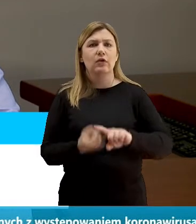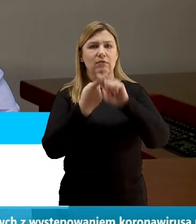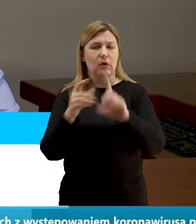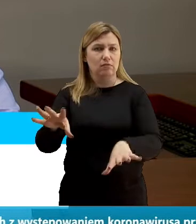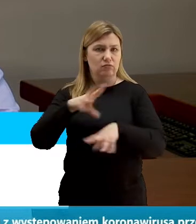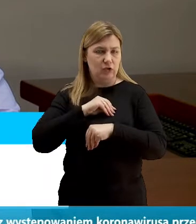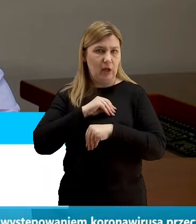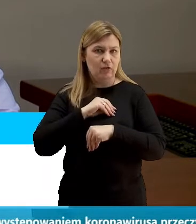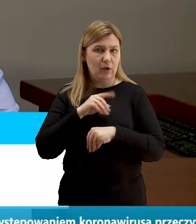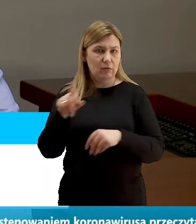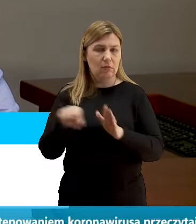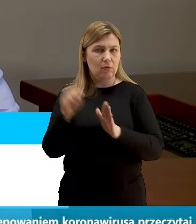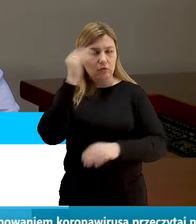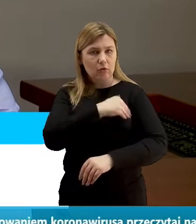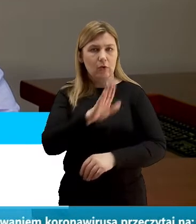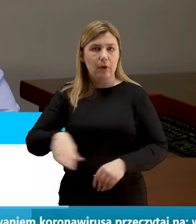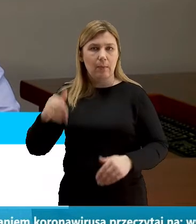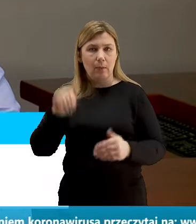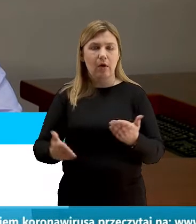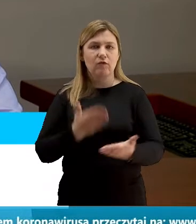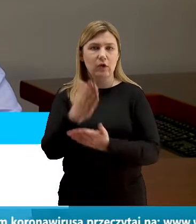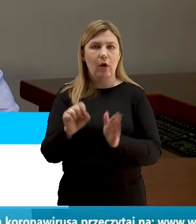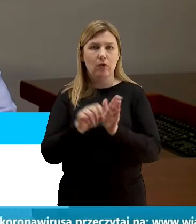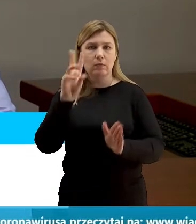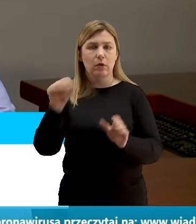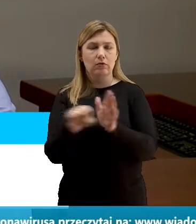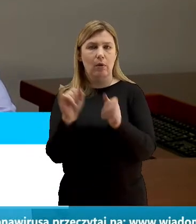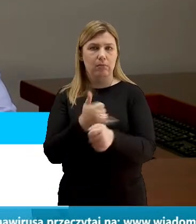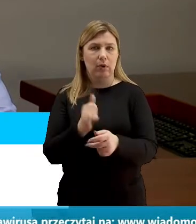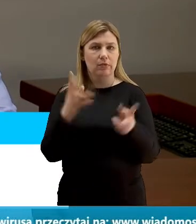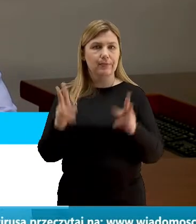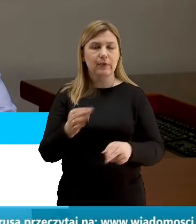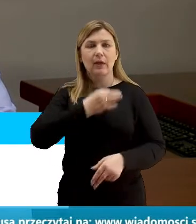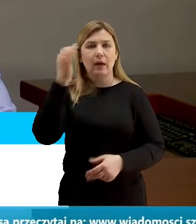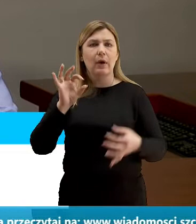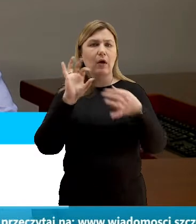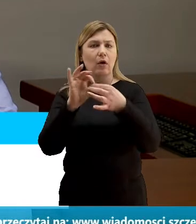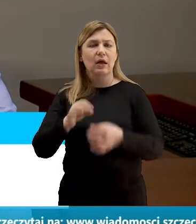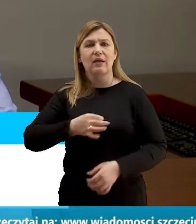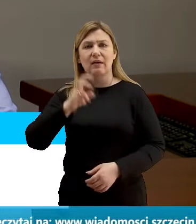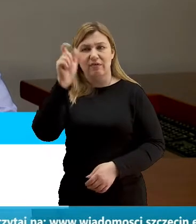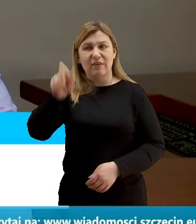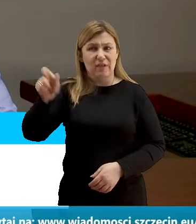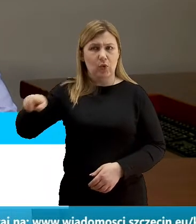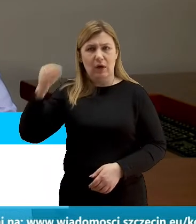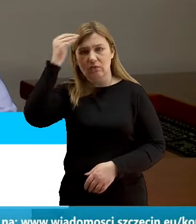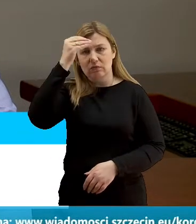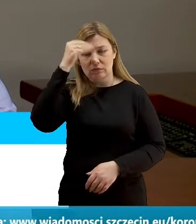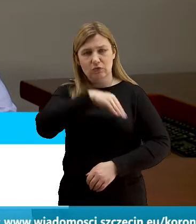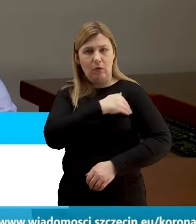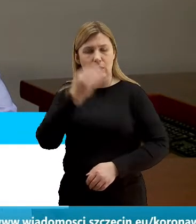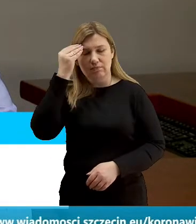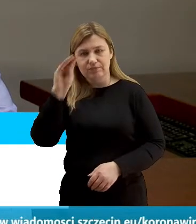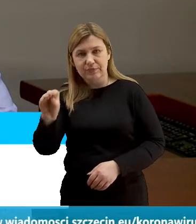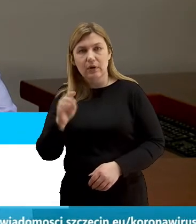Ten nabór i te wnioski można składać od poniedziałku do piątku, ale najlepiej kontaktować się indywidualnie ze szkołą. Tak jak